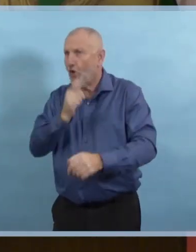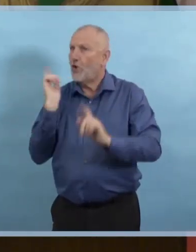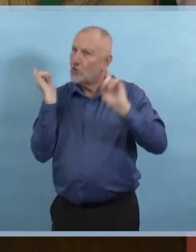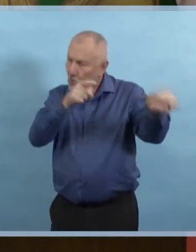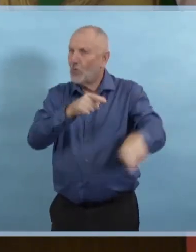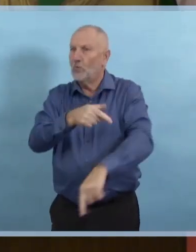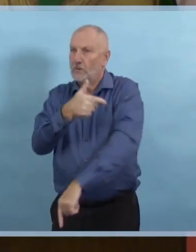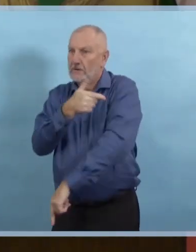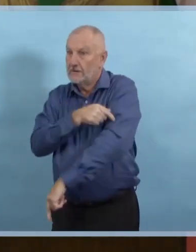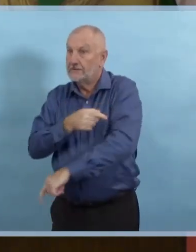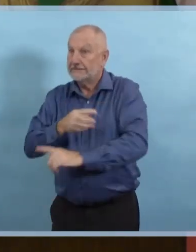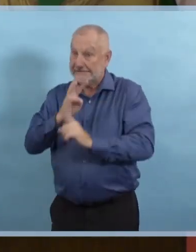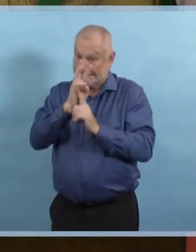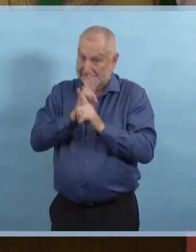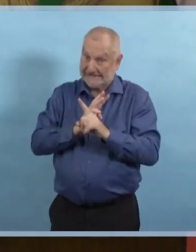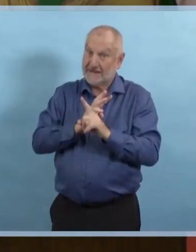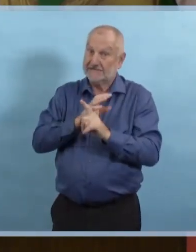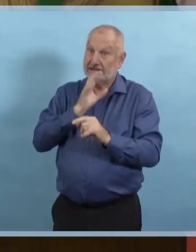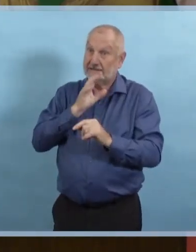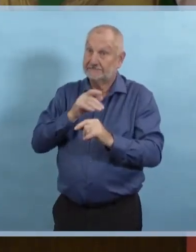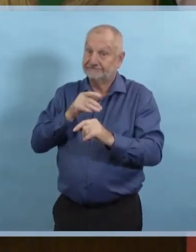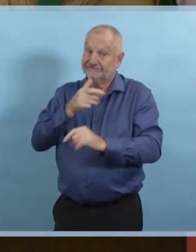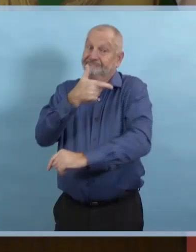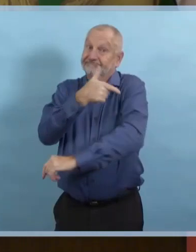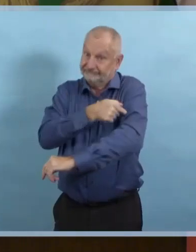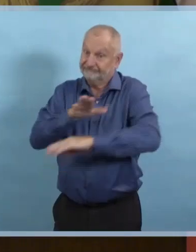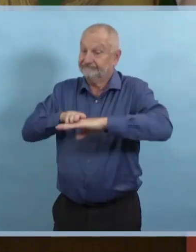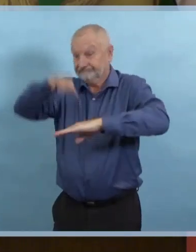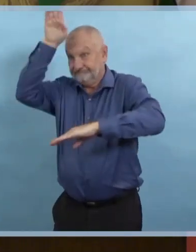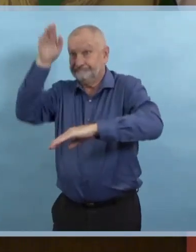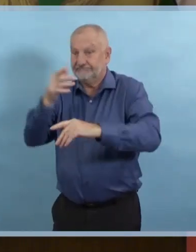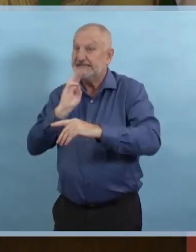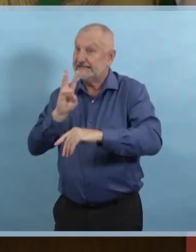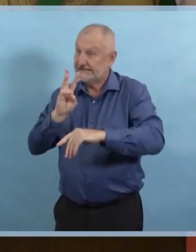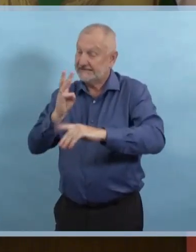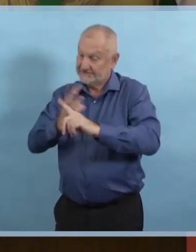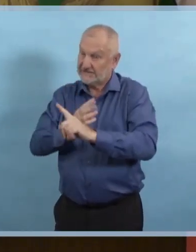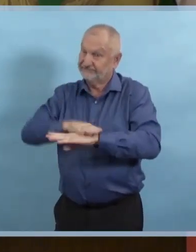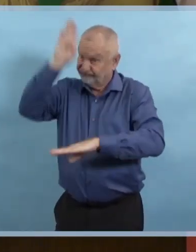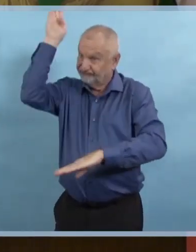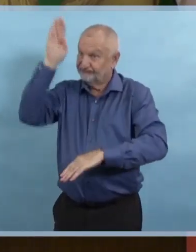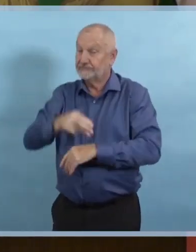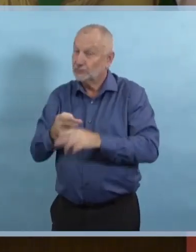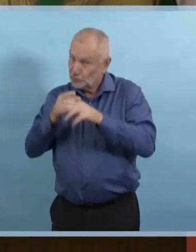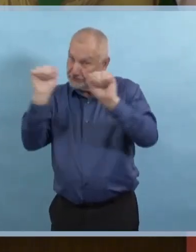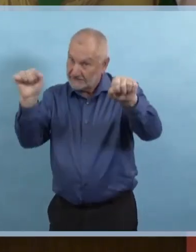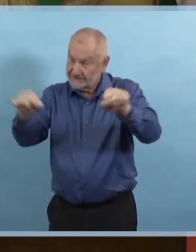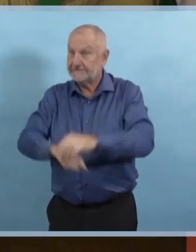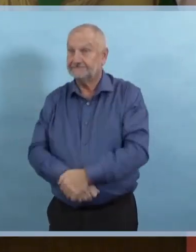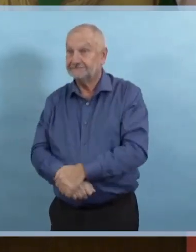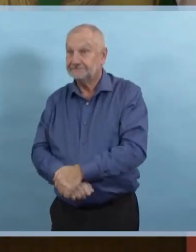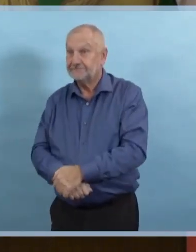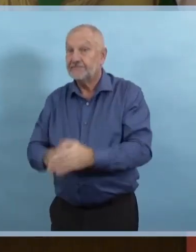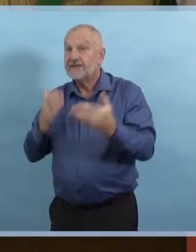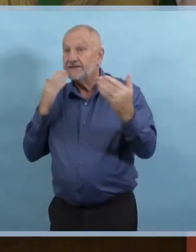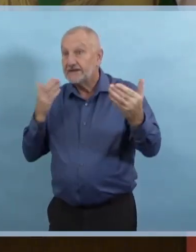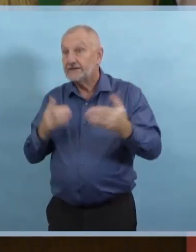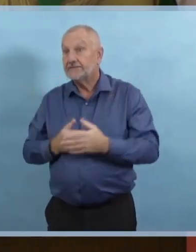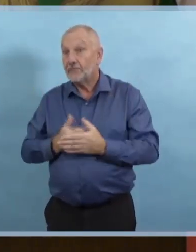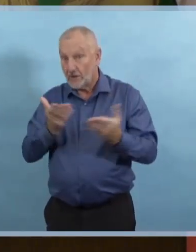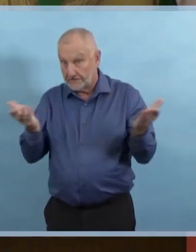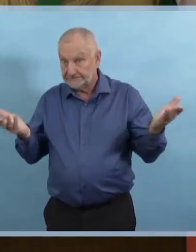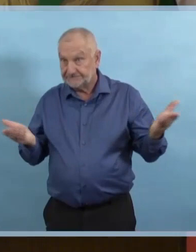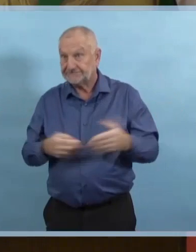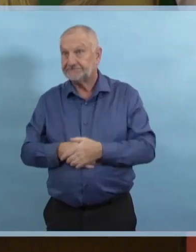Et donc, merci encore à tout le monde et nous allons continuer à travailler fort pour garder ces chiffres à un niveau